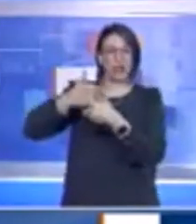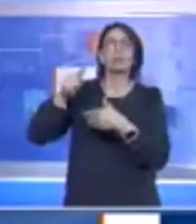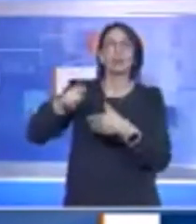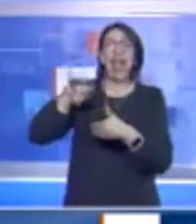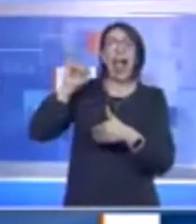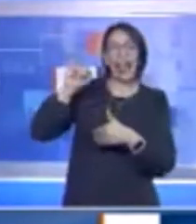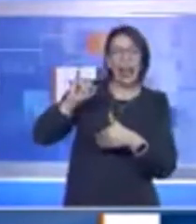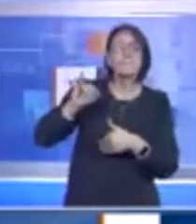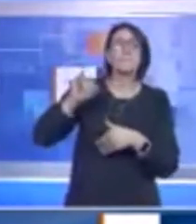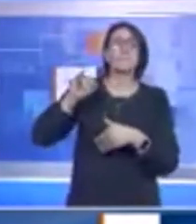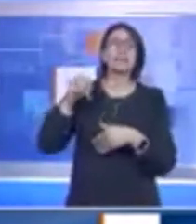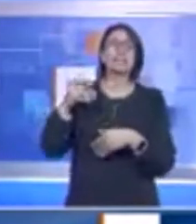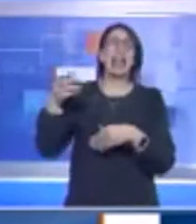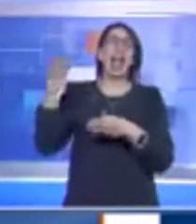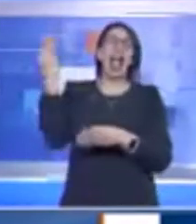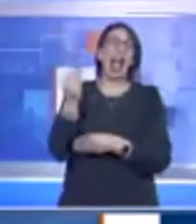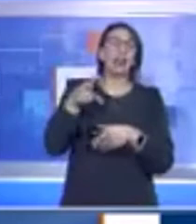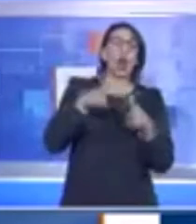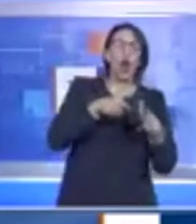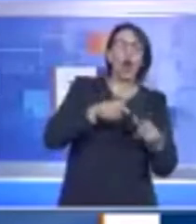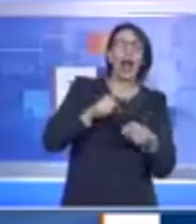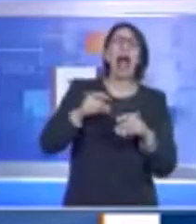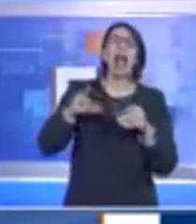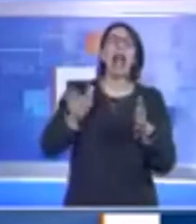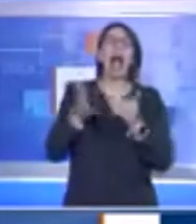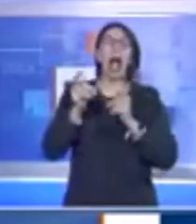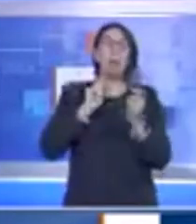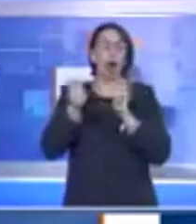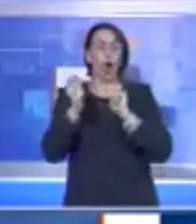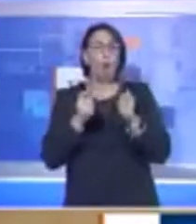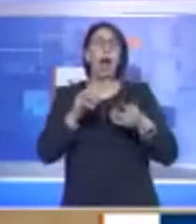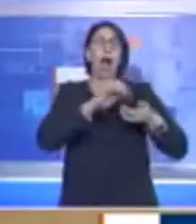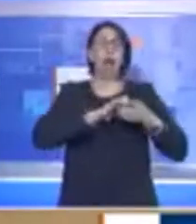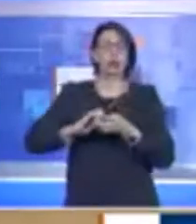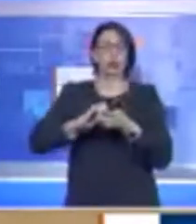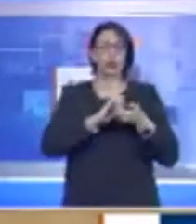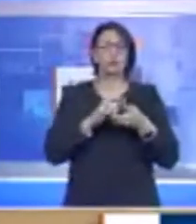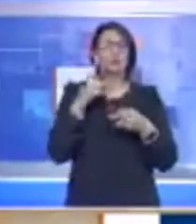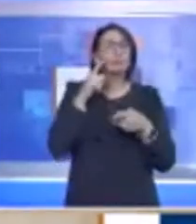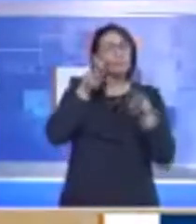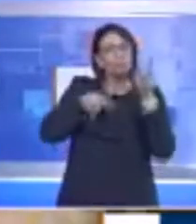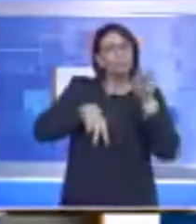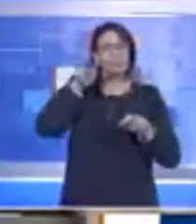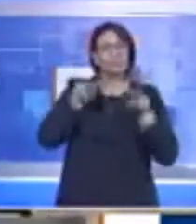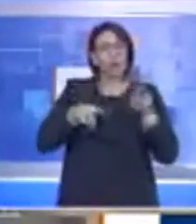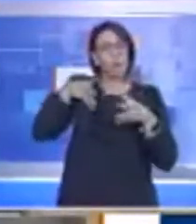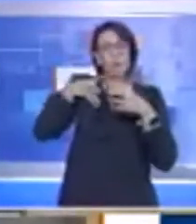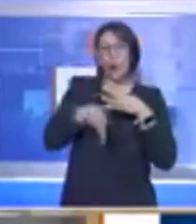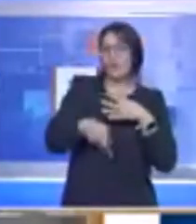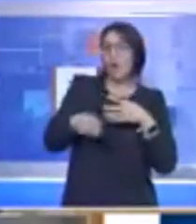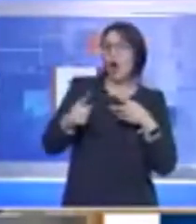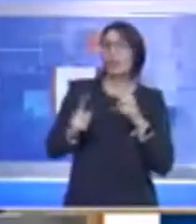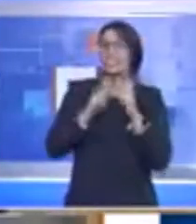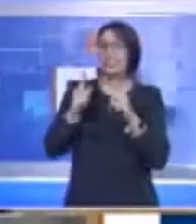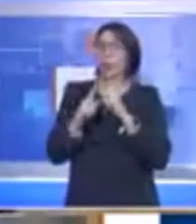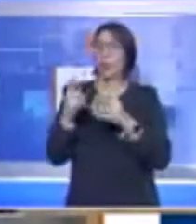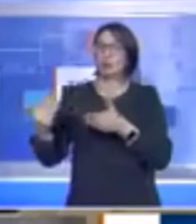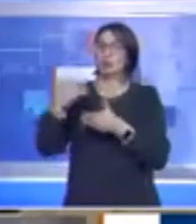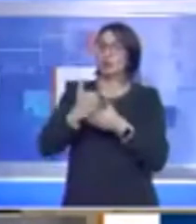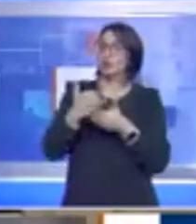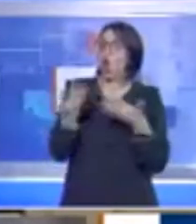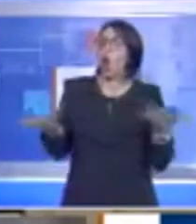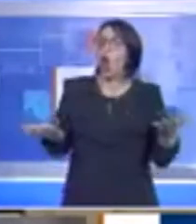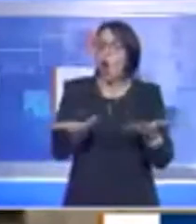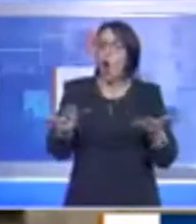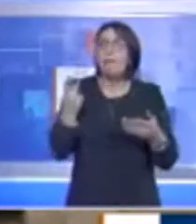INPS, enti locali, camere di commercio e associazioni. È stata fatta un'analisi approfondita del fenomeno e della situazione attuale per